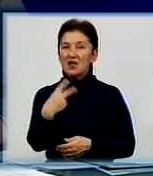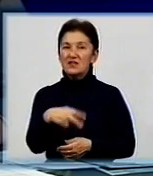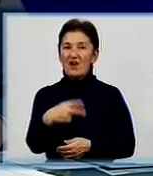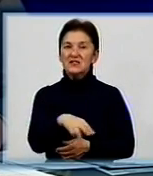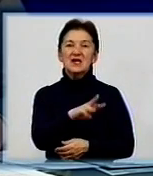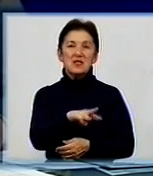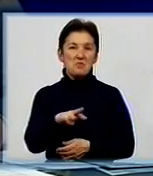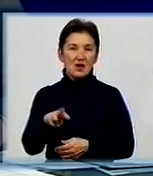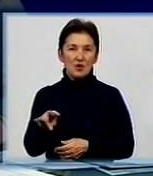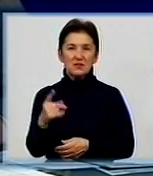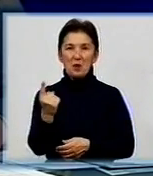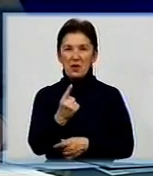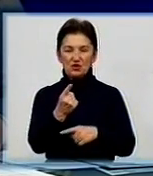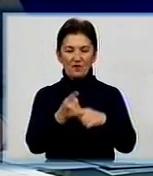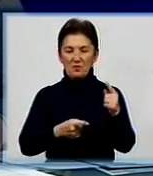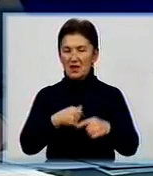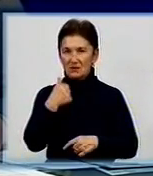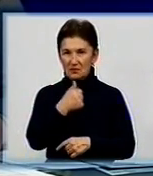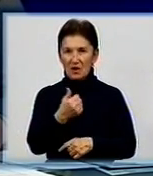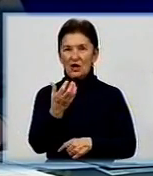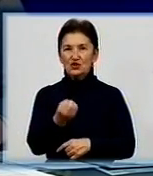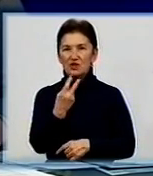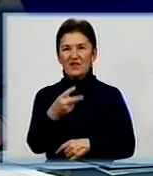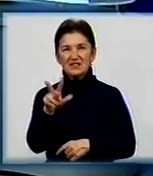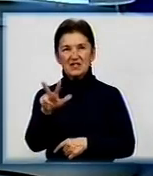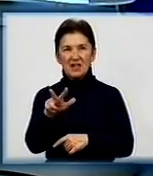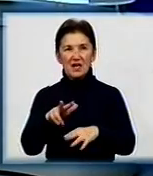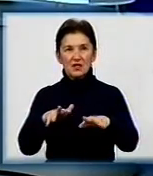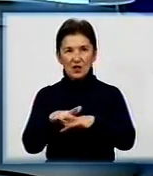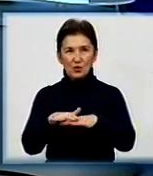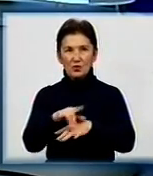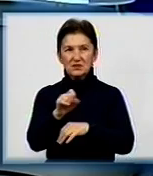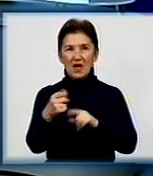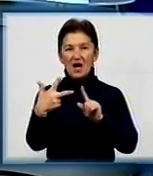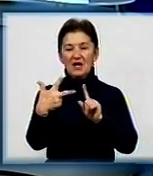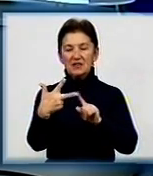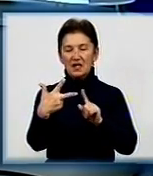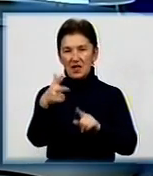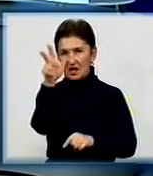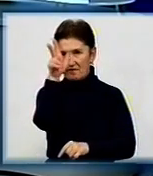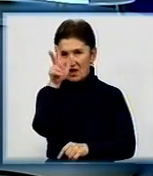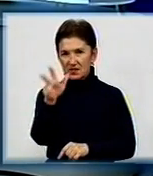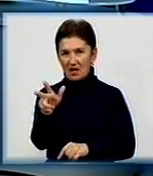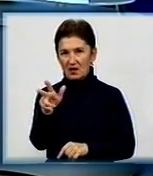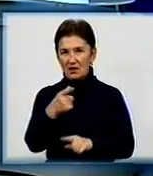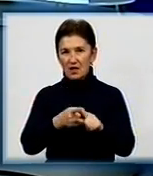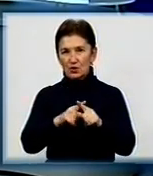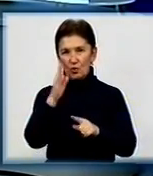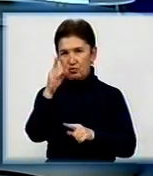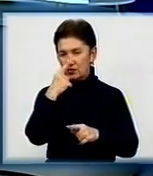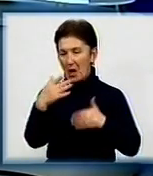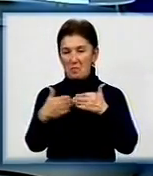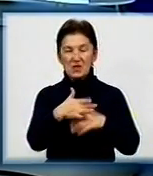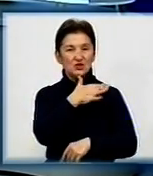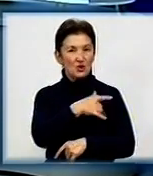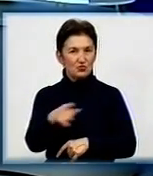сплатили за перше півріччя. Ще 23 млн. нараховано за третій квартал, які будуть найближчим часом сплачені.